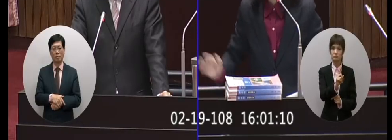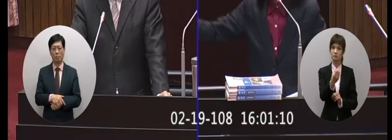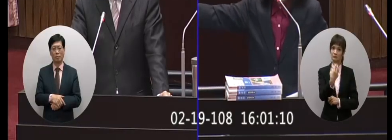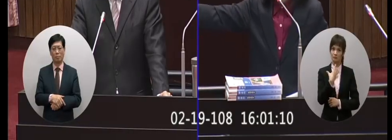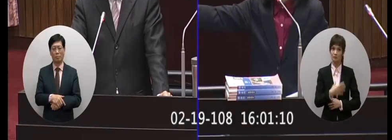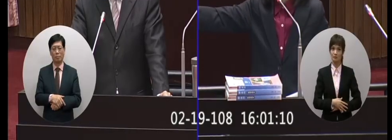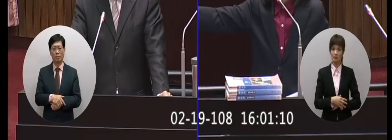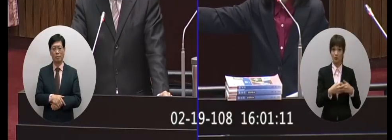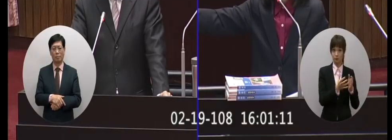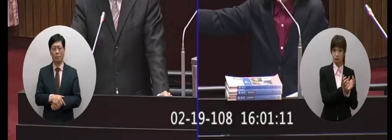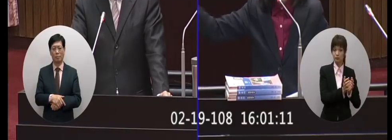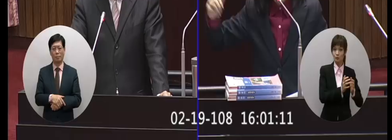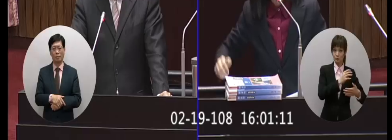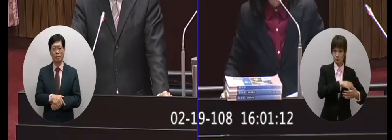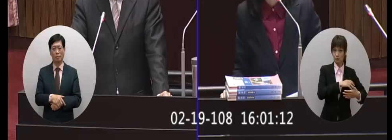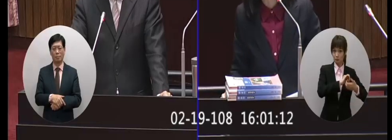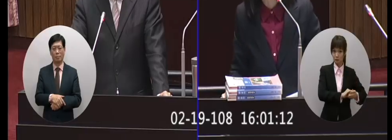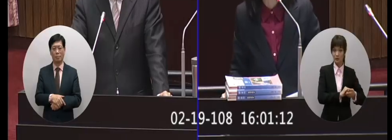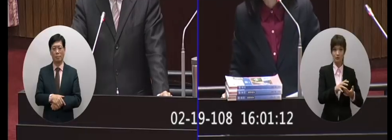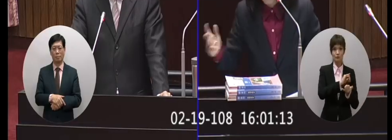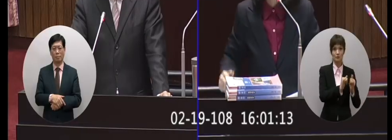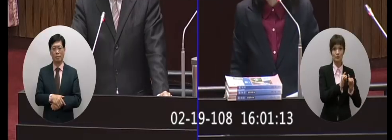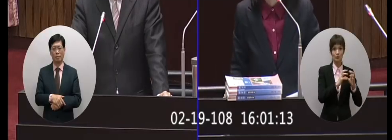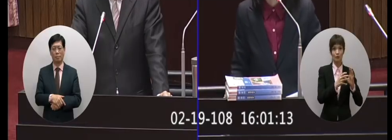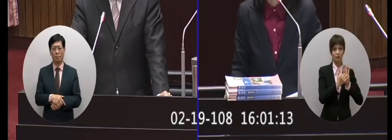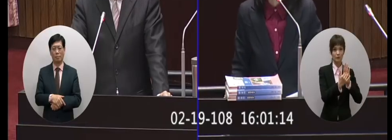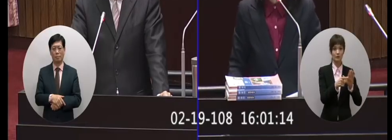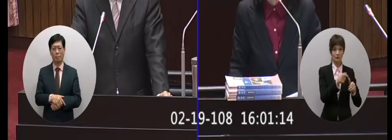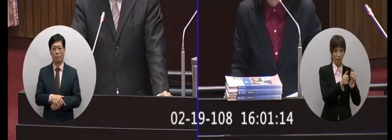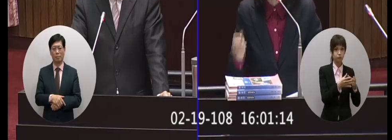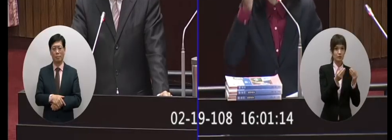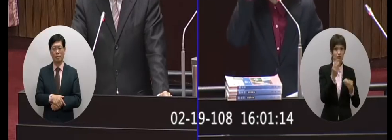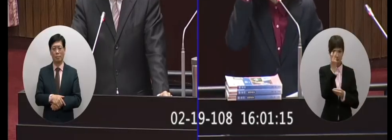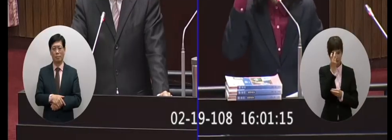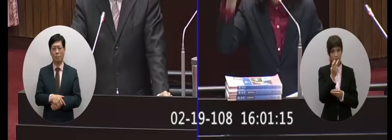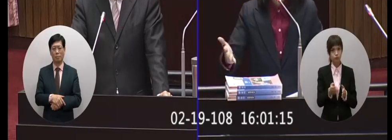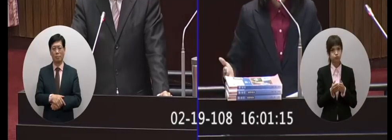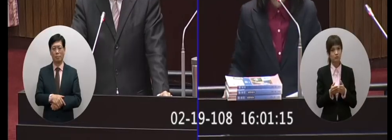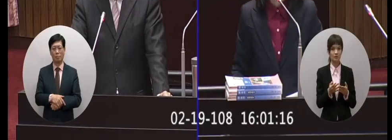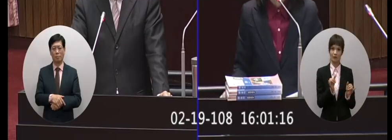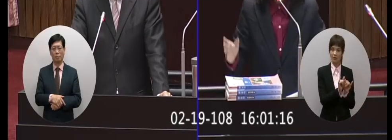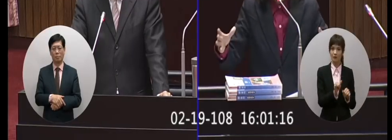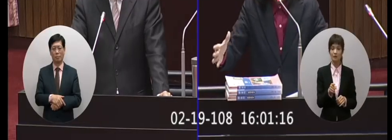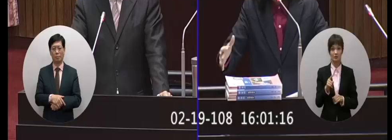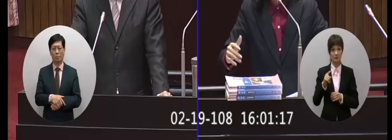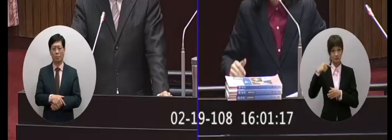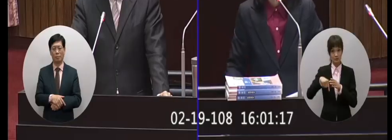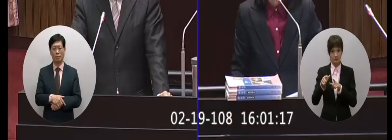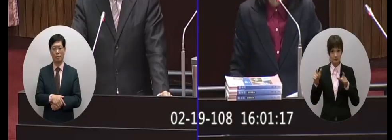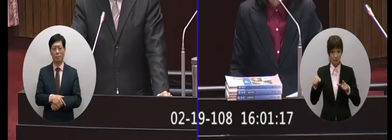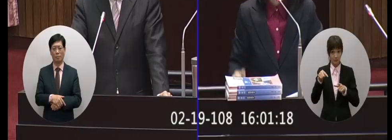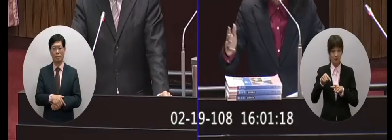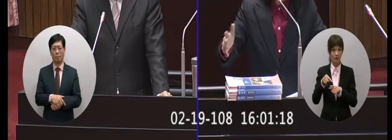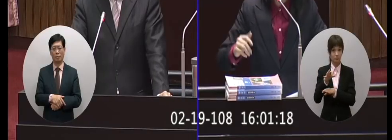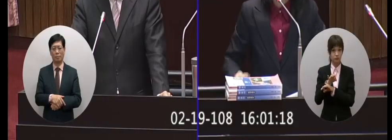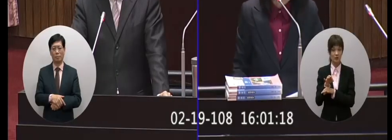是什麼不定的全民國方也不用考啊你還是要審查要審定啊到了加深加廣只考的才